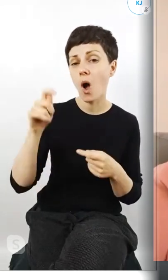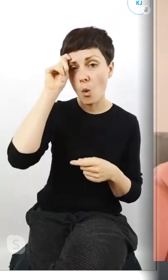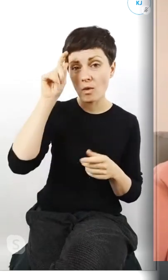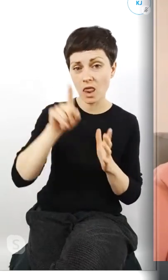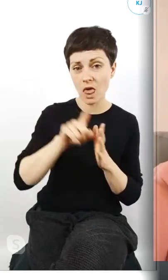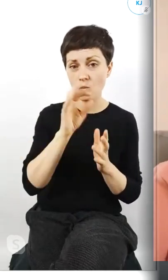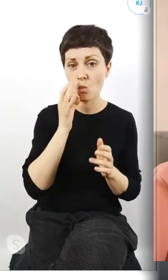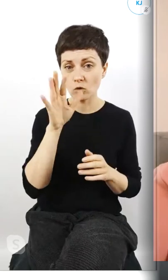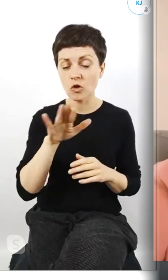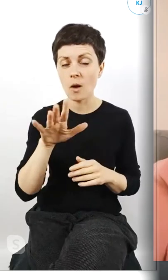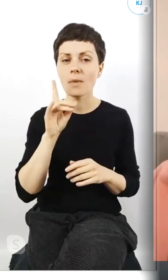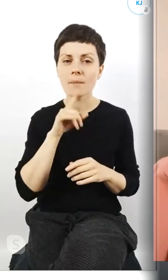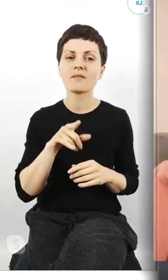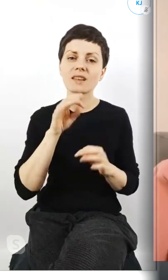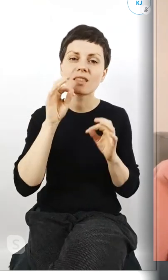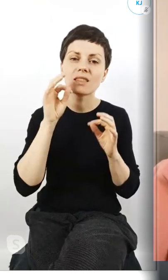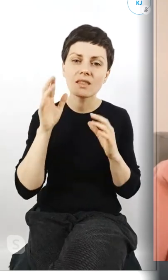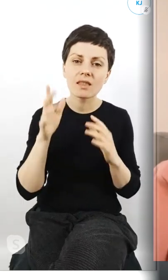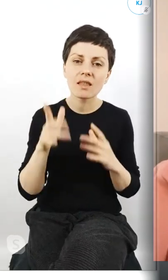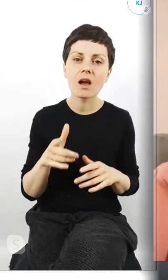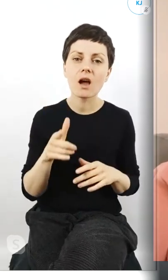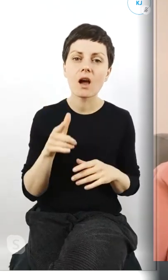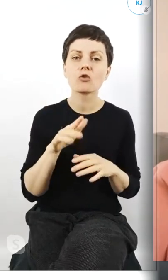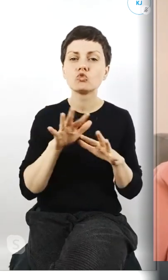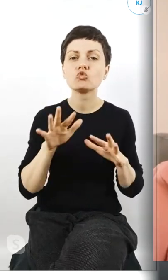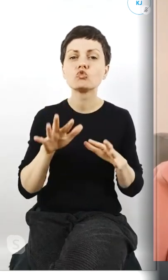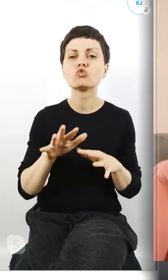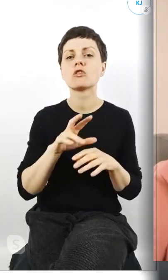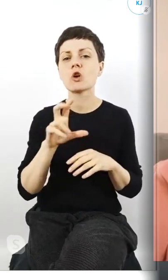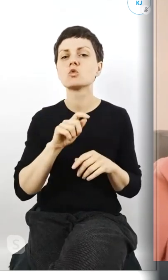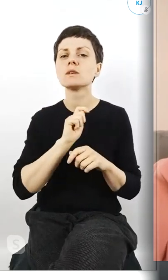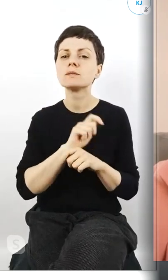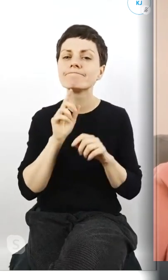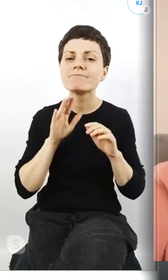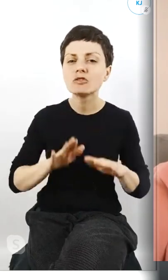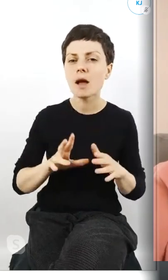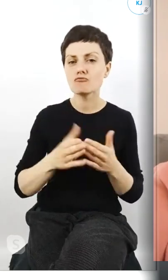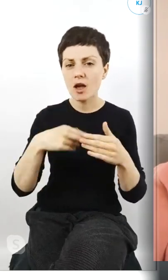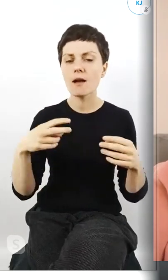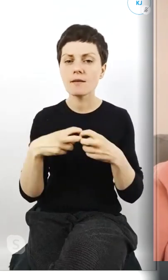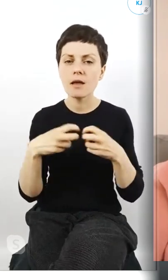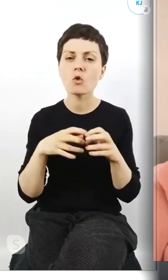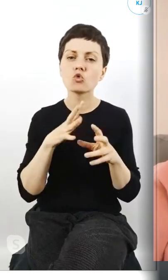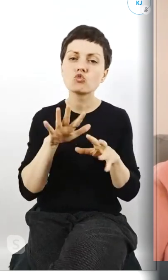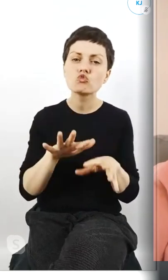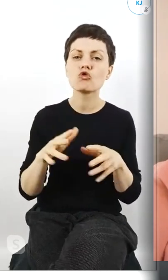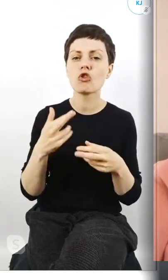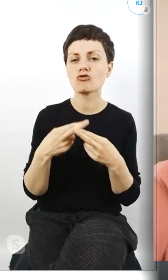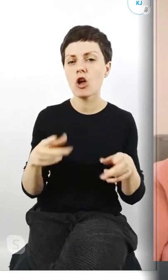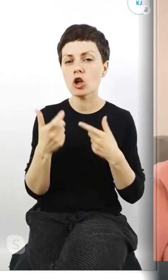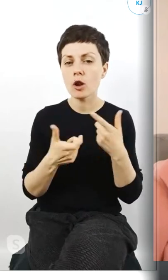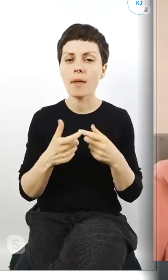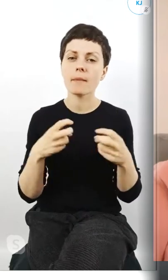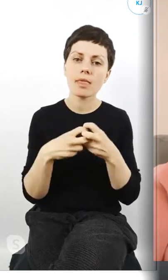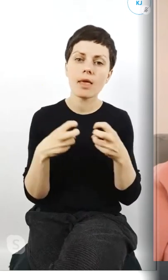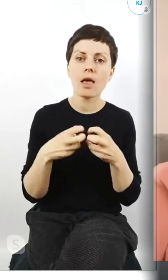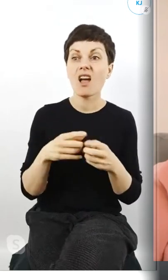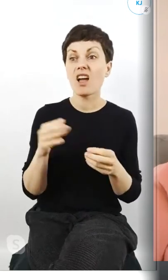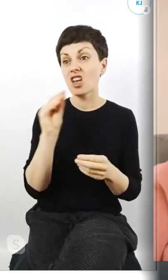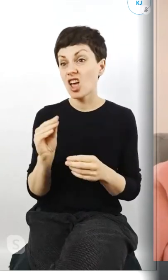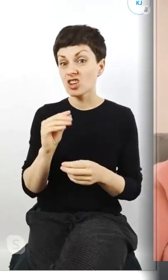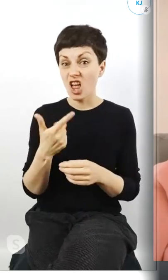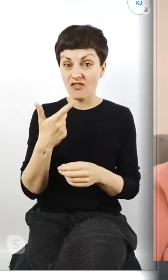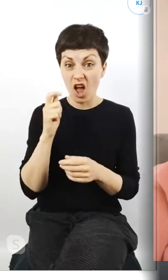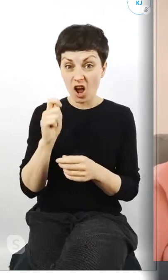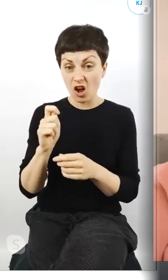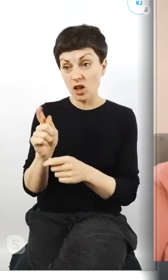uważam że spędzamy bardzo dużo czasu przed komputerem i bardzo dużo mamy takich rzeczy online i poświęcać kolejne dwie godziny no